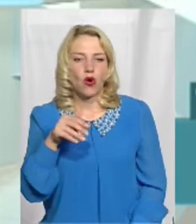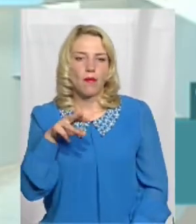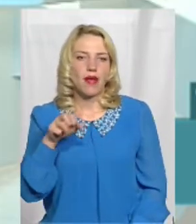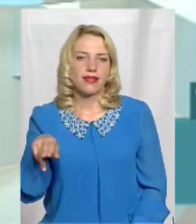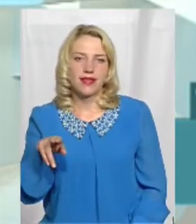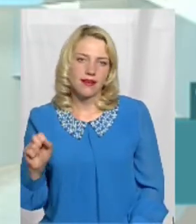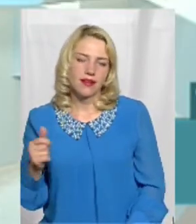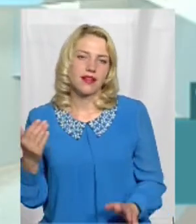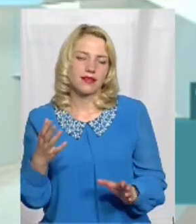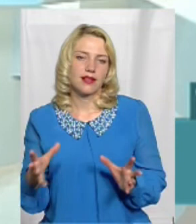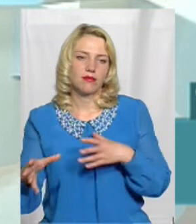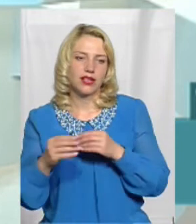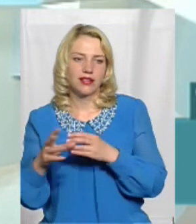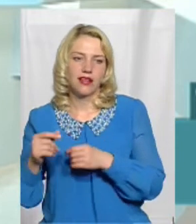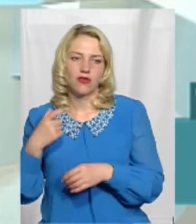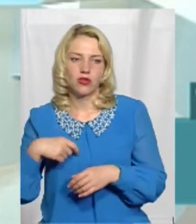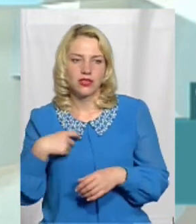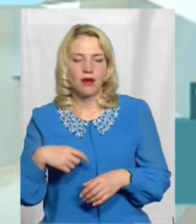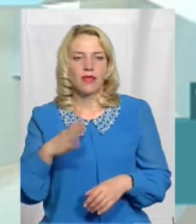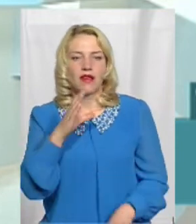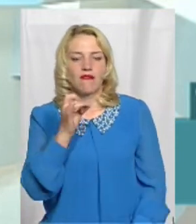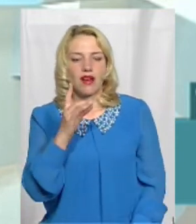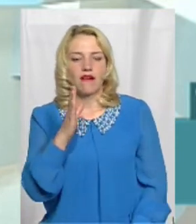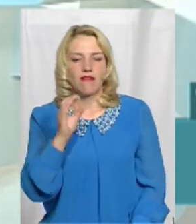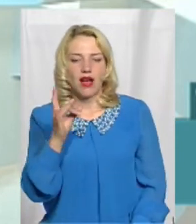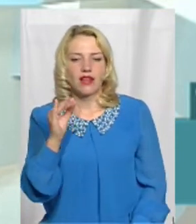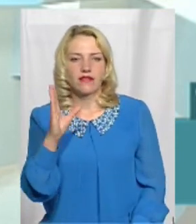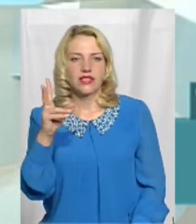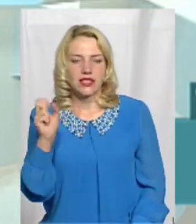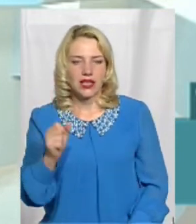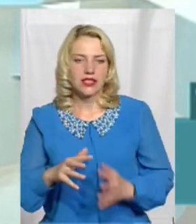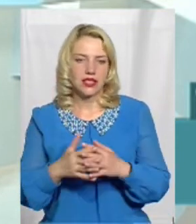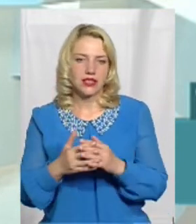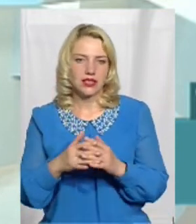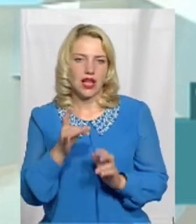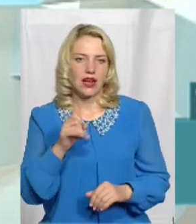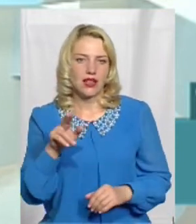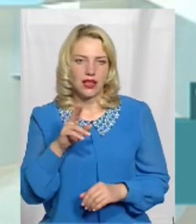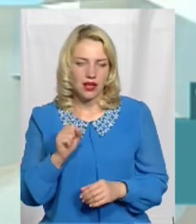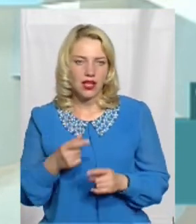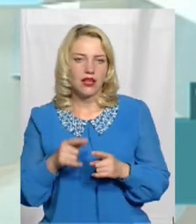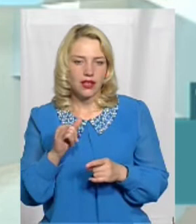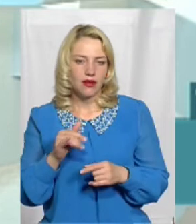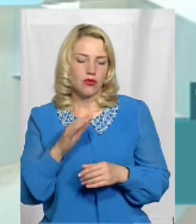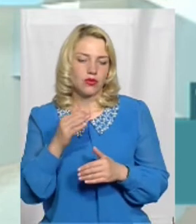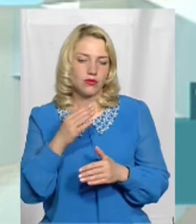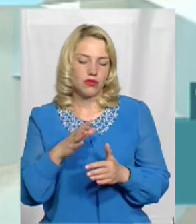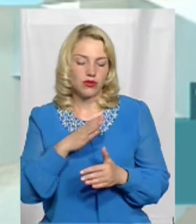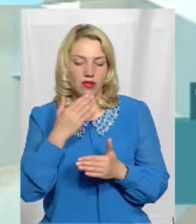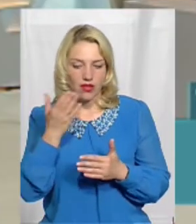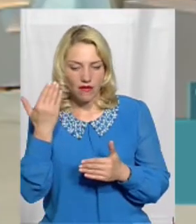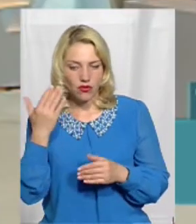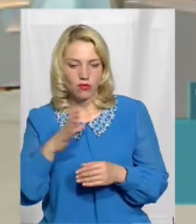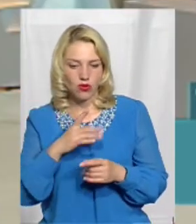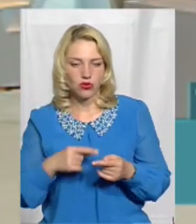Приєднавши до себе Варварівську сільську раду І от нещодавно, буквально на днях, відбулася остаточна сесія